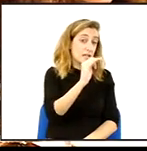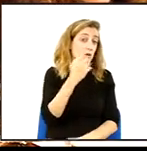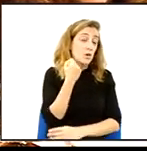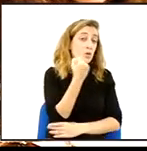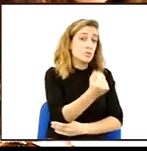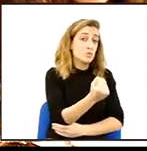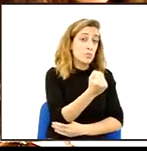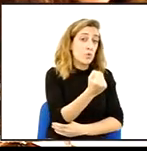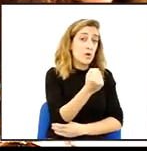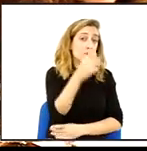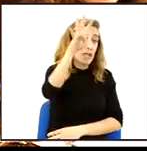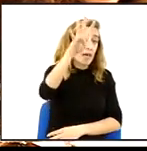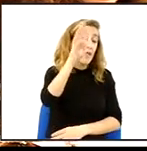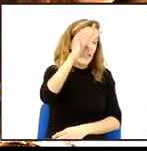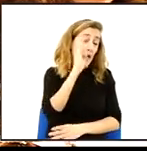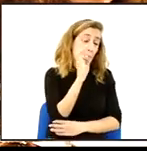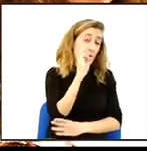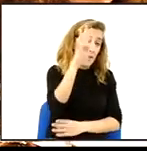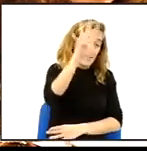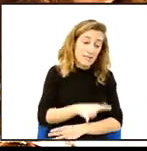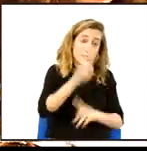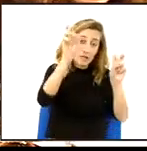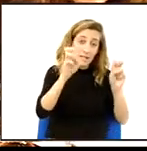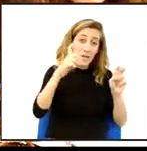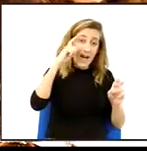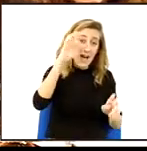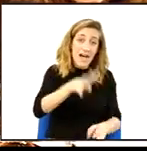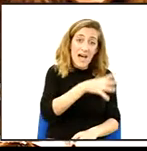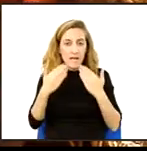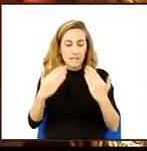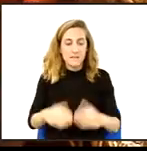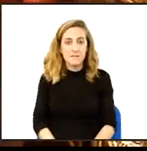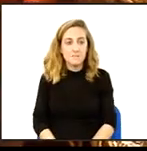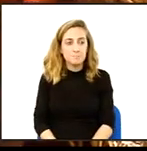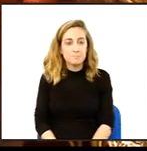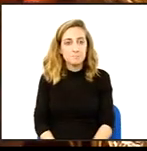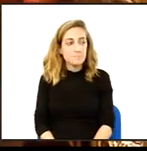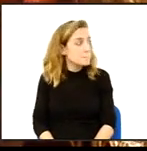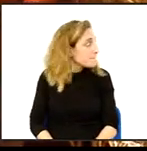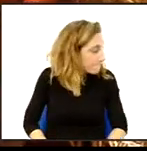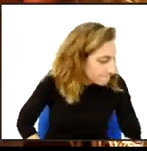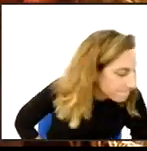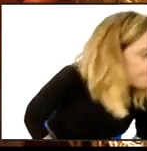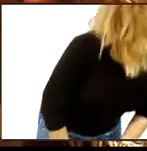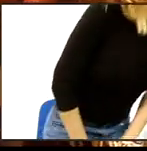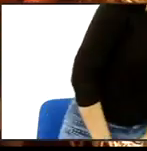.12 del Parlament de Catalunya sobre la priorització de l'agenda social i la recuperació de la convivència. Senyor Glada.